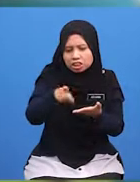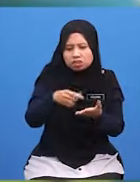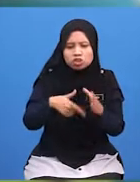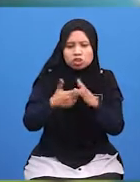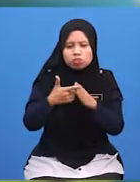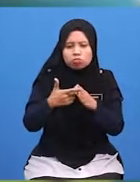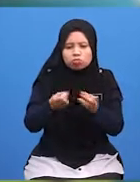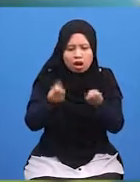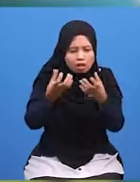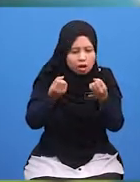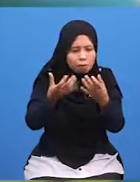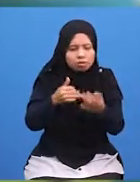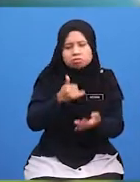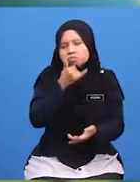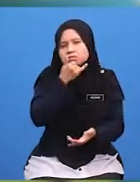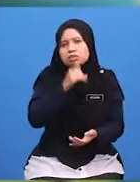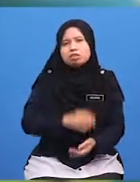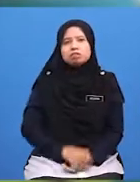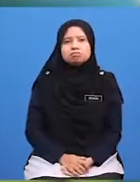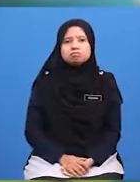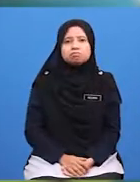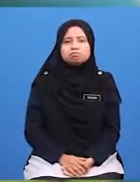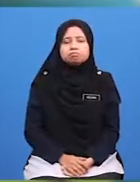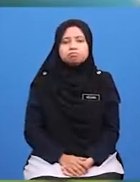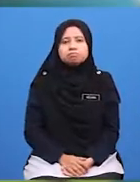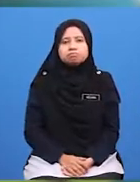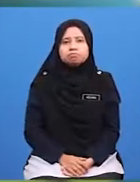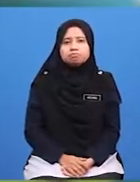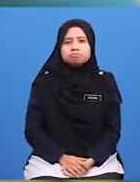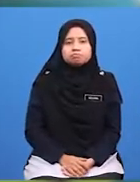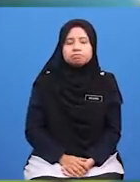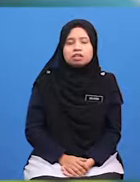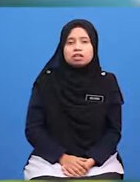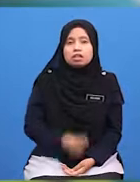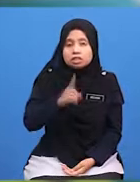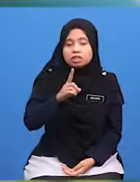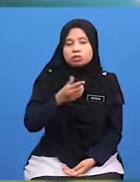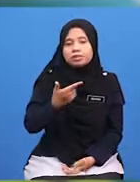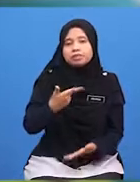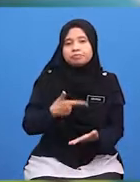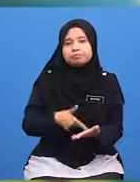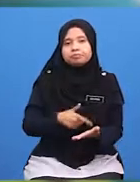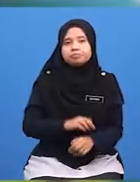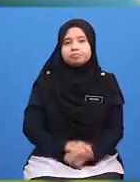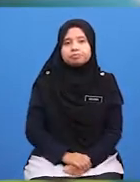Luar Kemampuan Kita Haa Satu Pekan Lagi Murid-murid